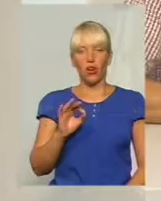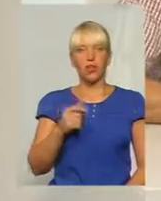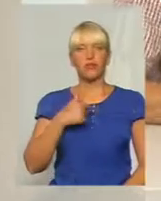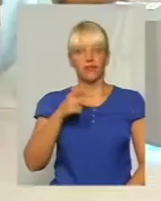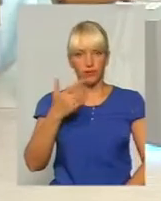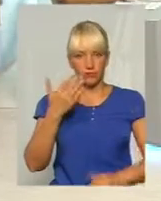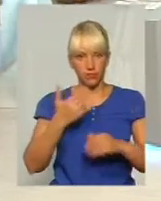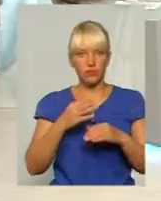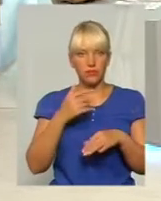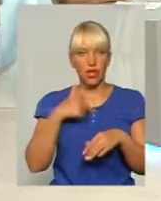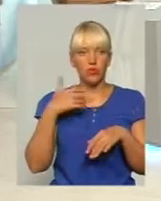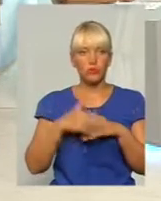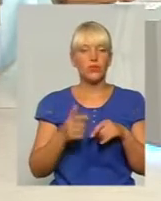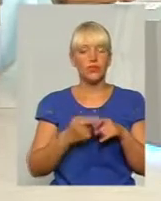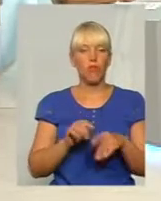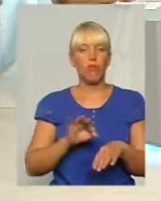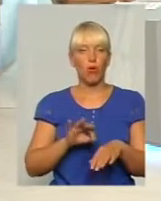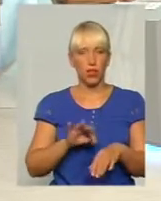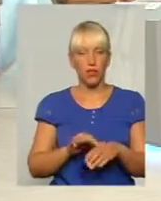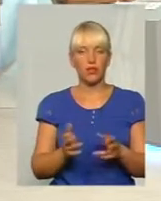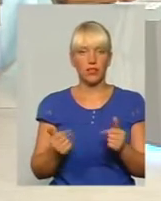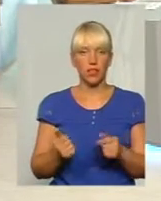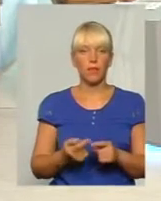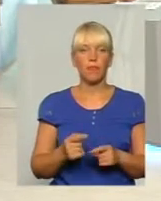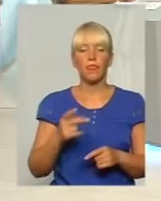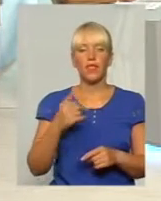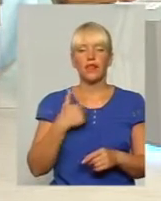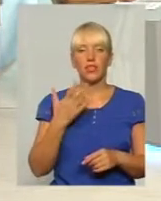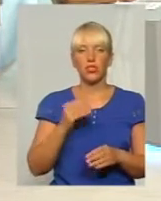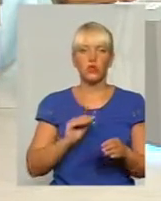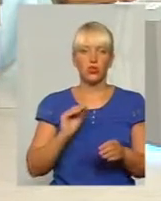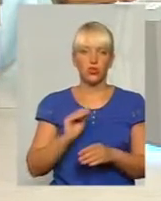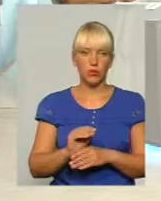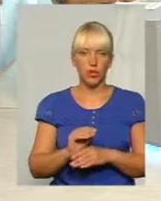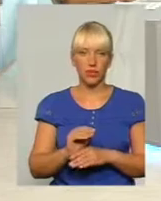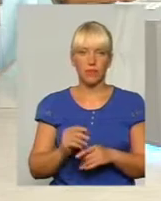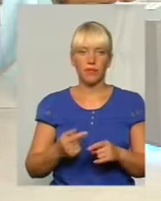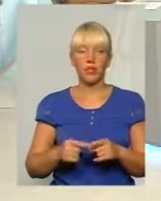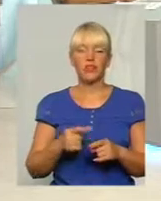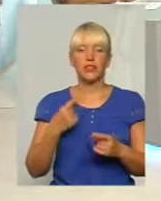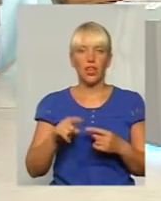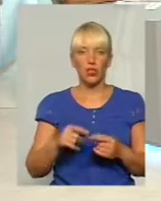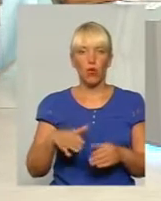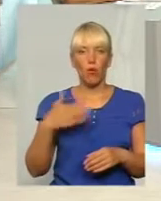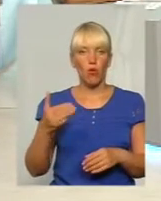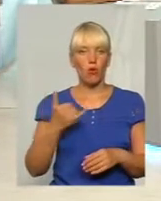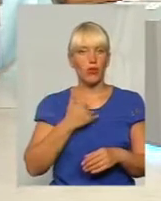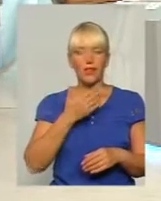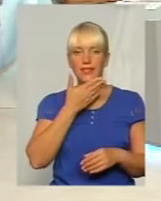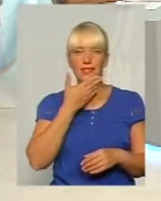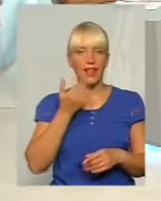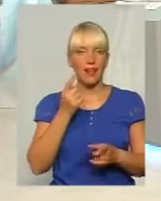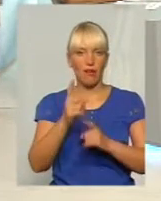розумію. Дуже правильно. Я ще хочу додати до цього, досить дивного відласування з іншого боку. У нас нереформовані суди,